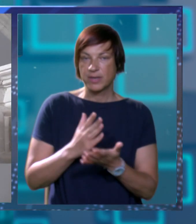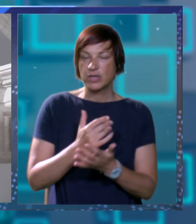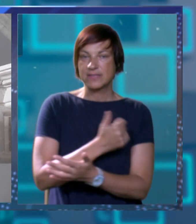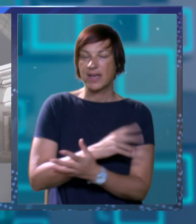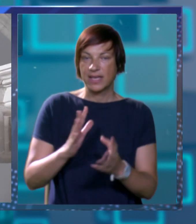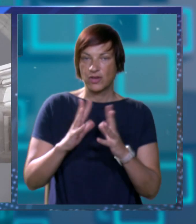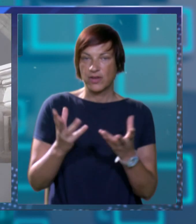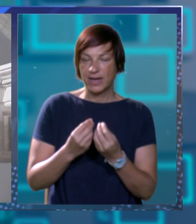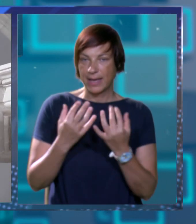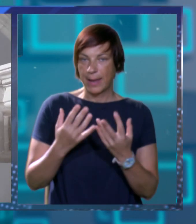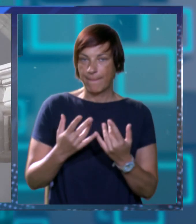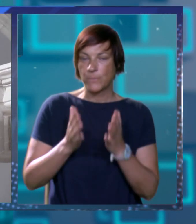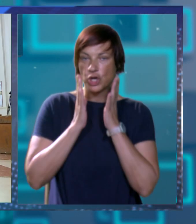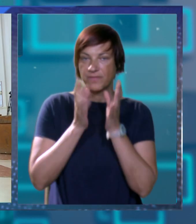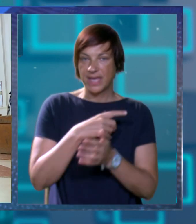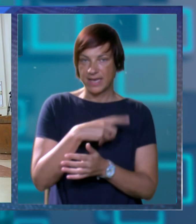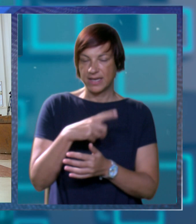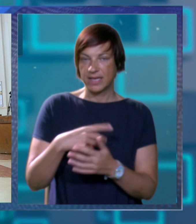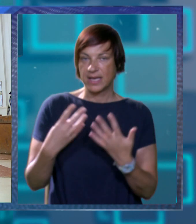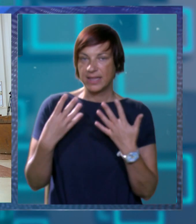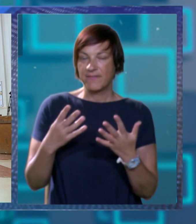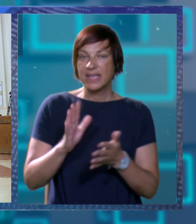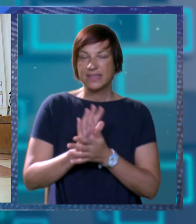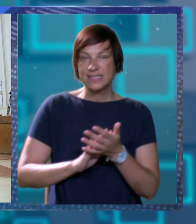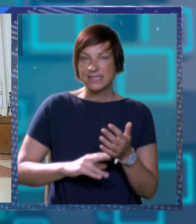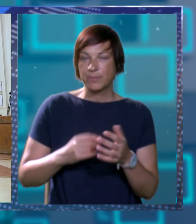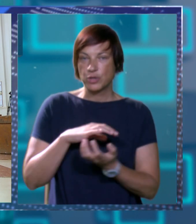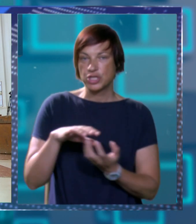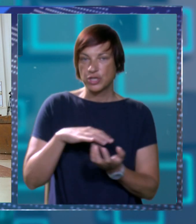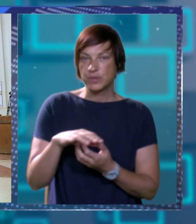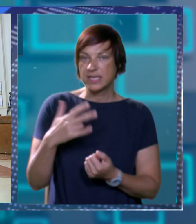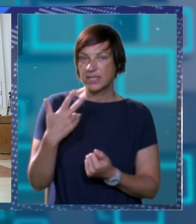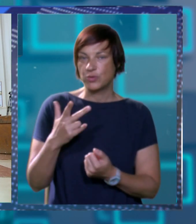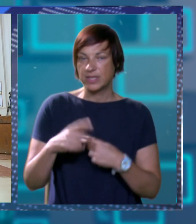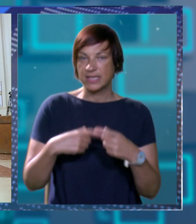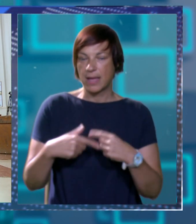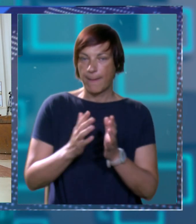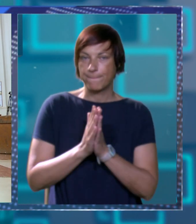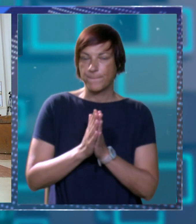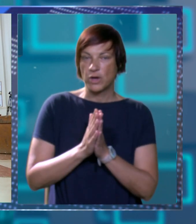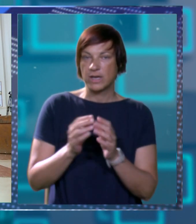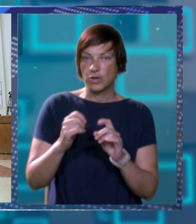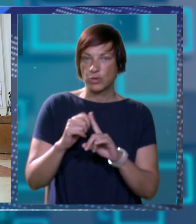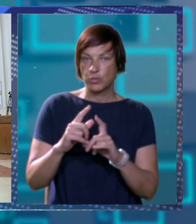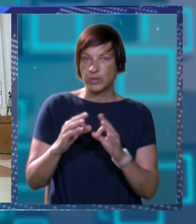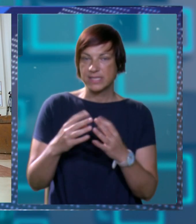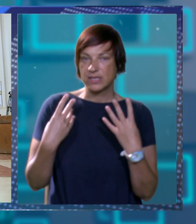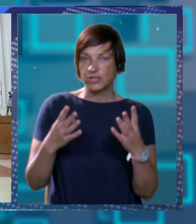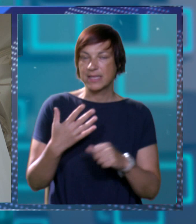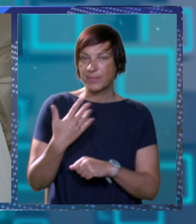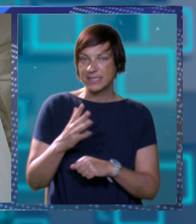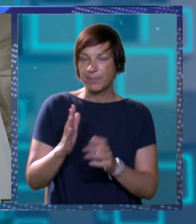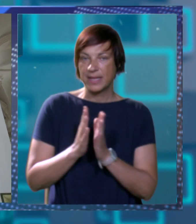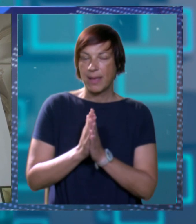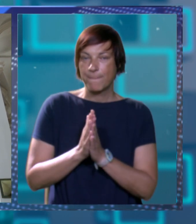svake godine okuplja veliki broj vjernika devetnica započinje u srijedu 30. kolovo za molitvom krunice u 18.15